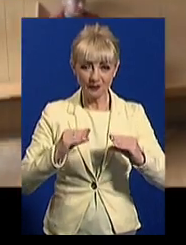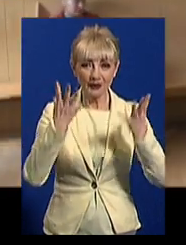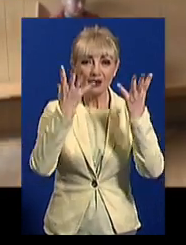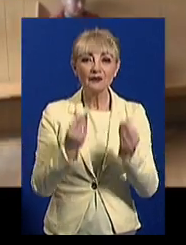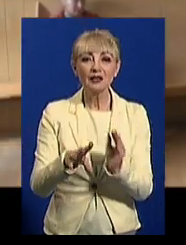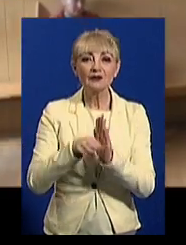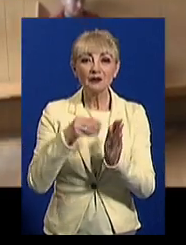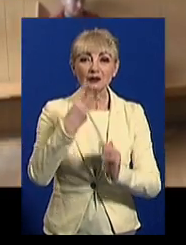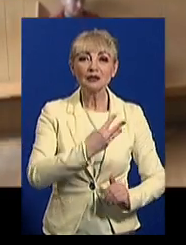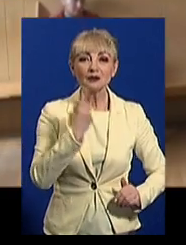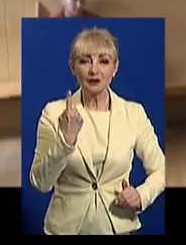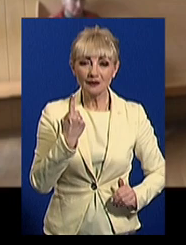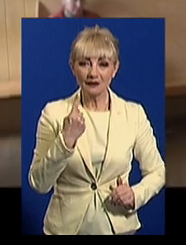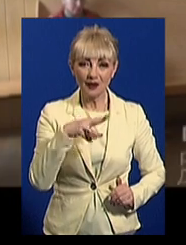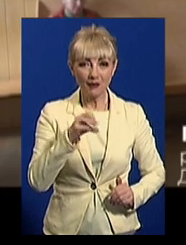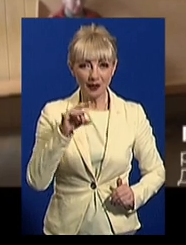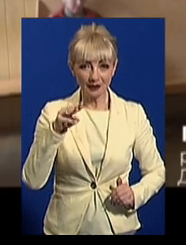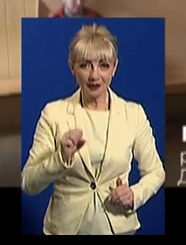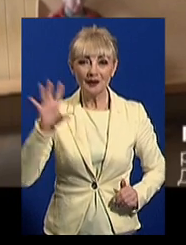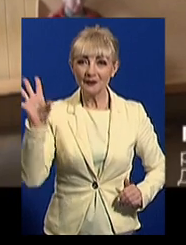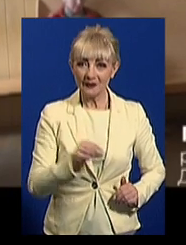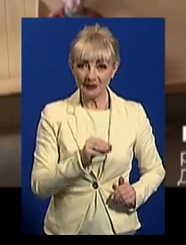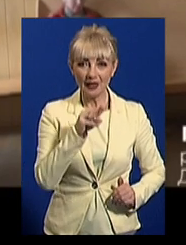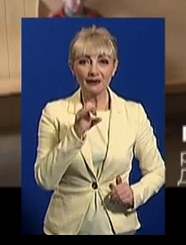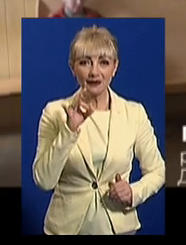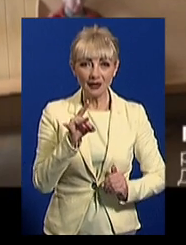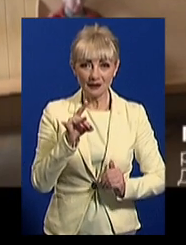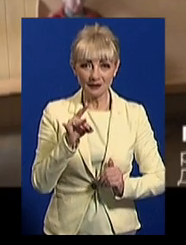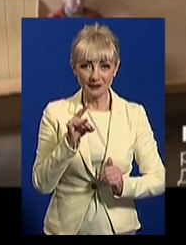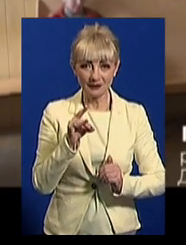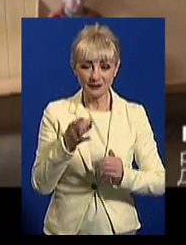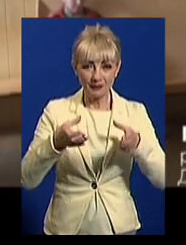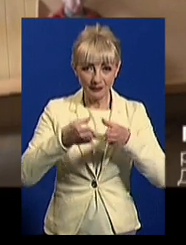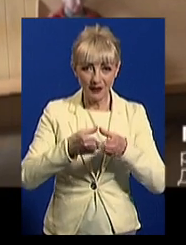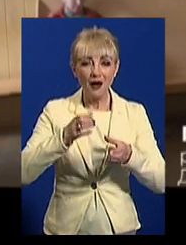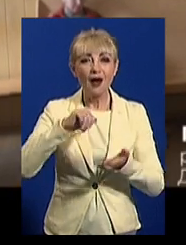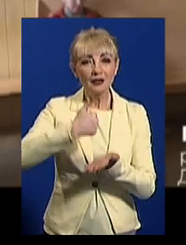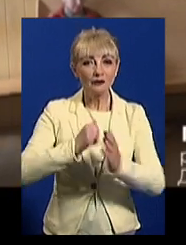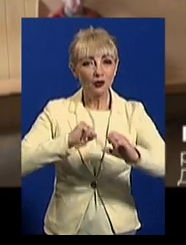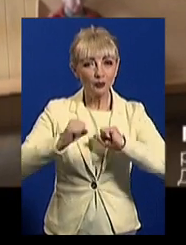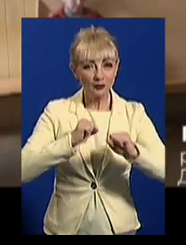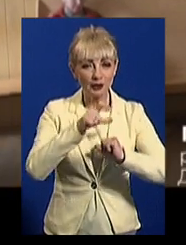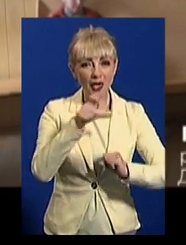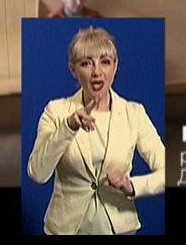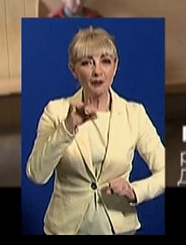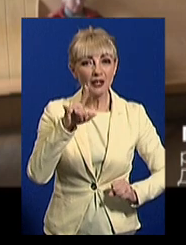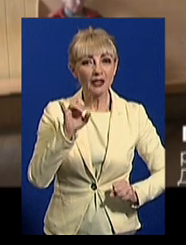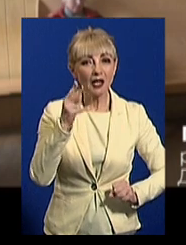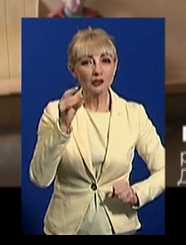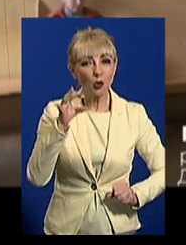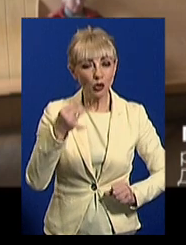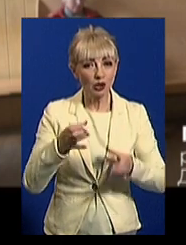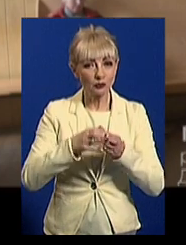виборів, 31 березня, всі територіальні підрозділи головного управління Державної міграційної служби України в Харківській області будуть